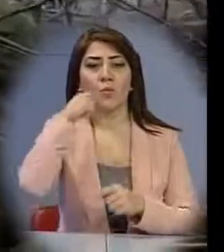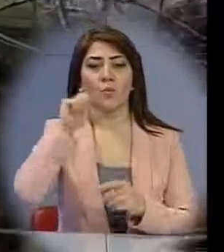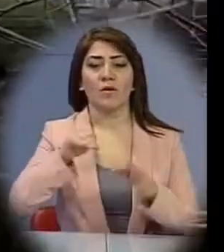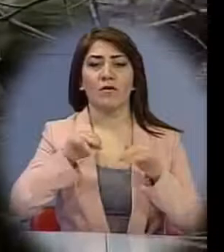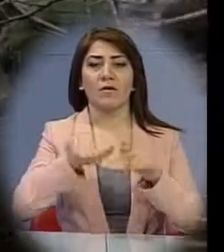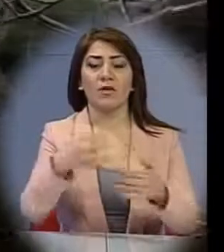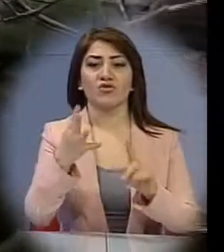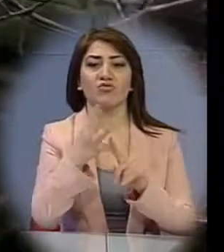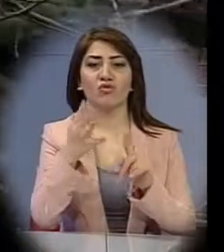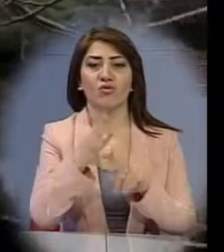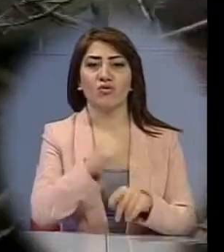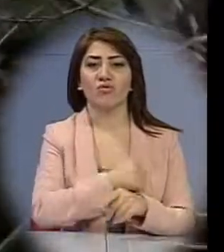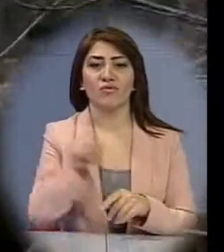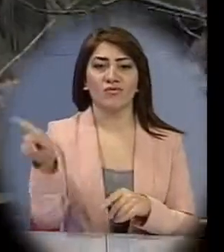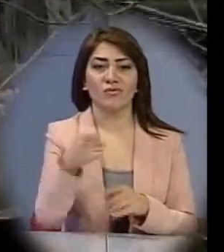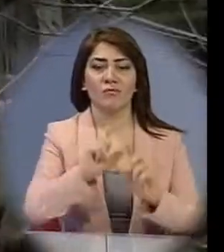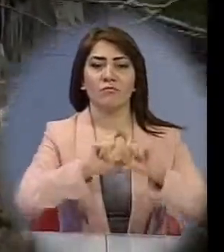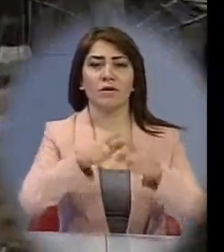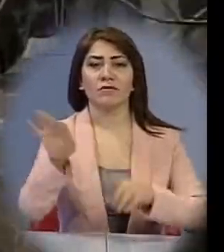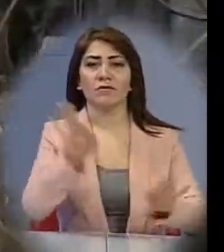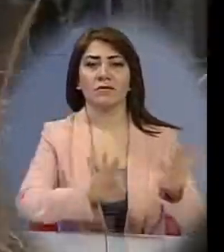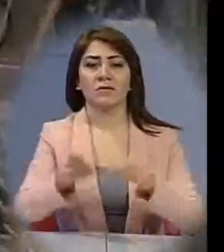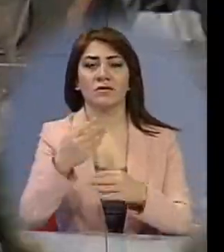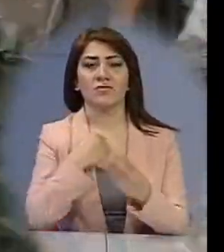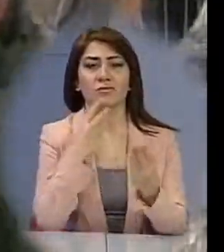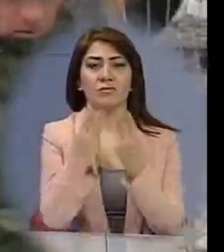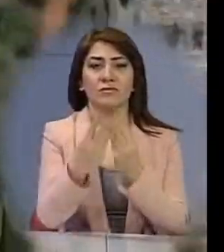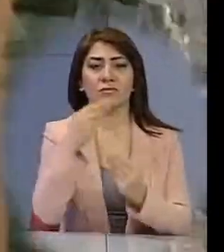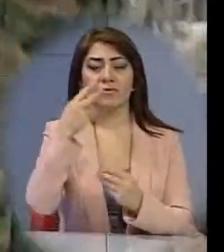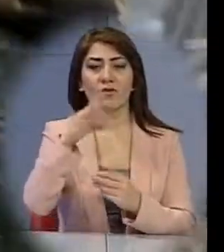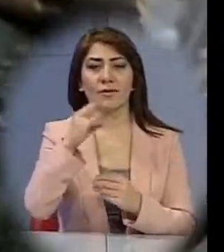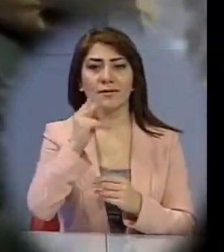Միջազգային լրահոսի մյուս